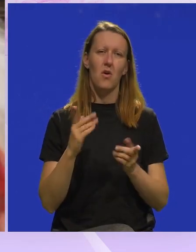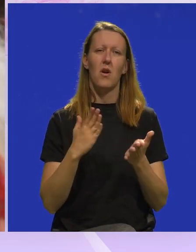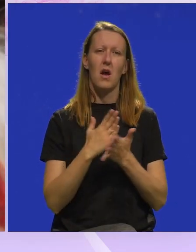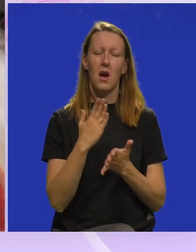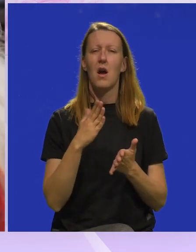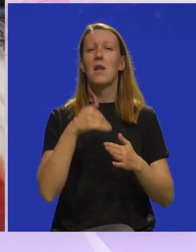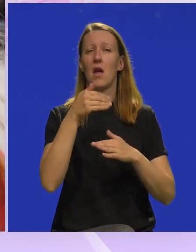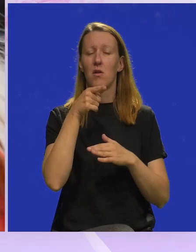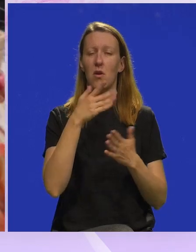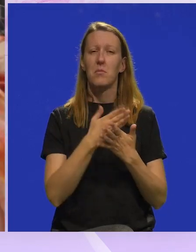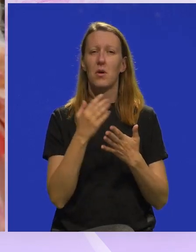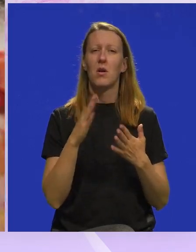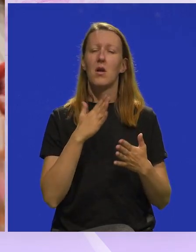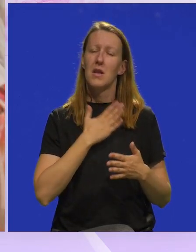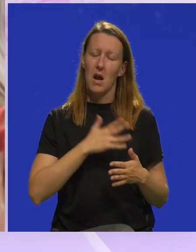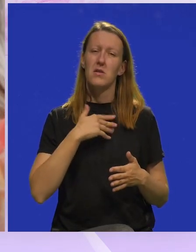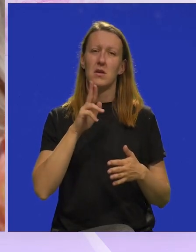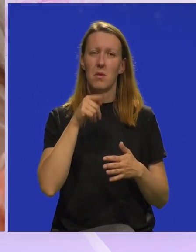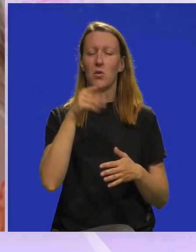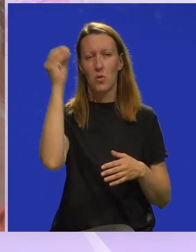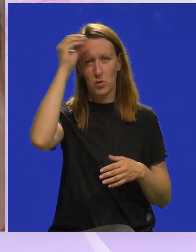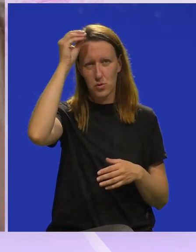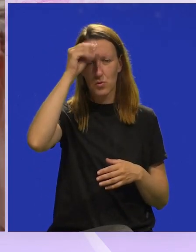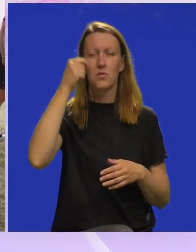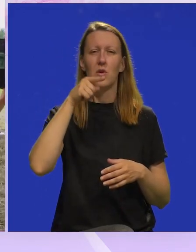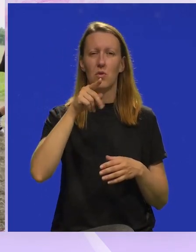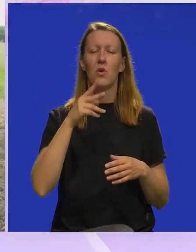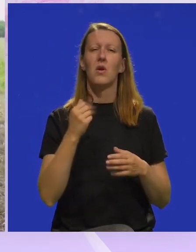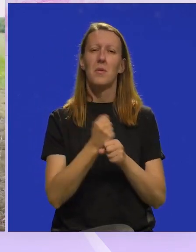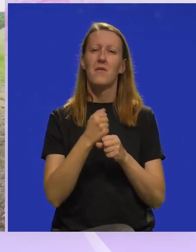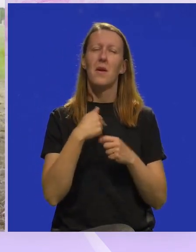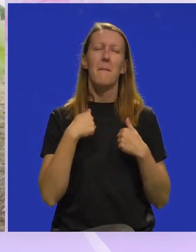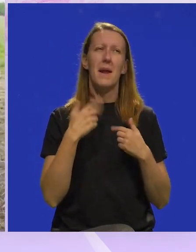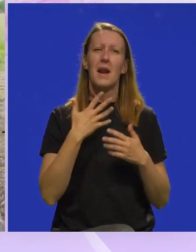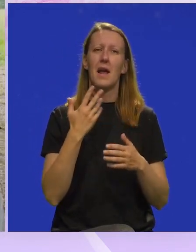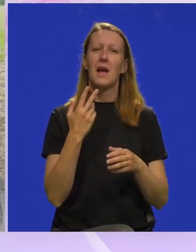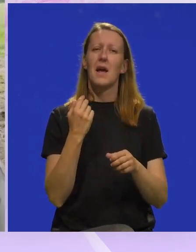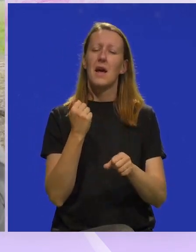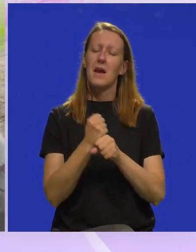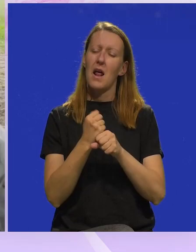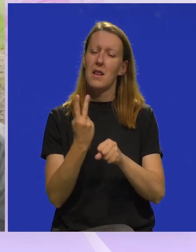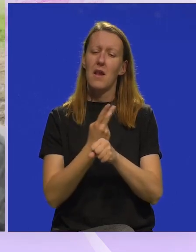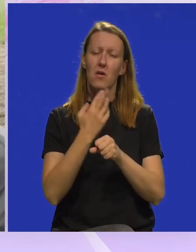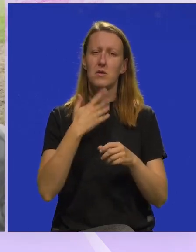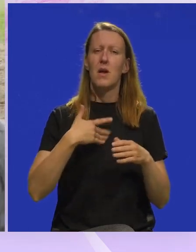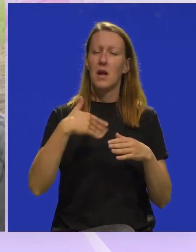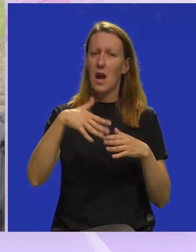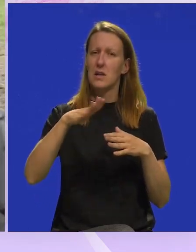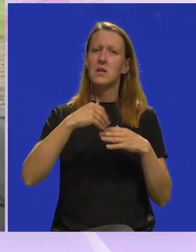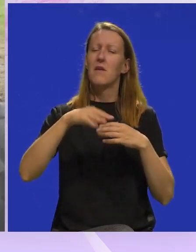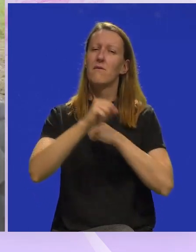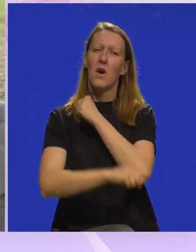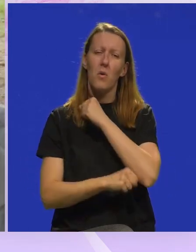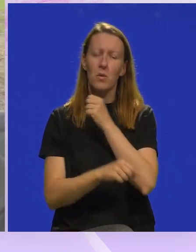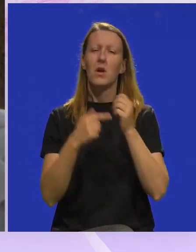ali nakon toga mi je bilo strašno drago da sam imala to iskustvo, jer je to stvorilo u meni neke radne navike koje sam kasnije odvela na